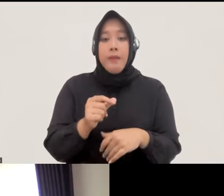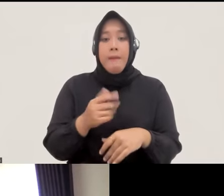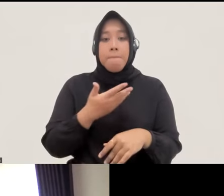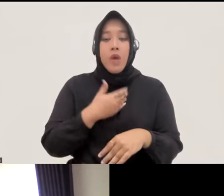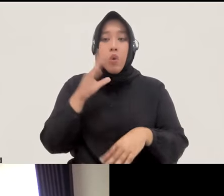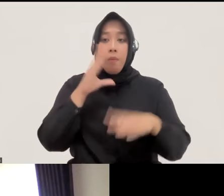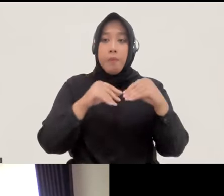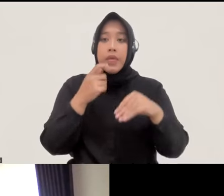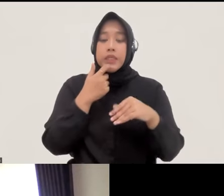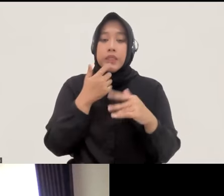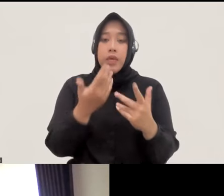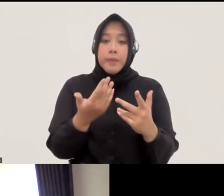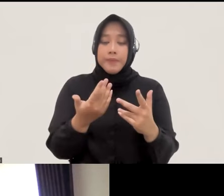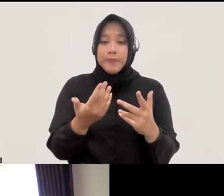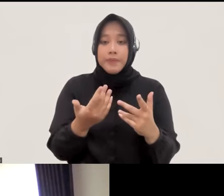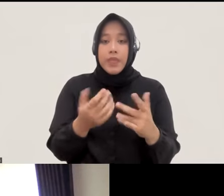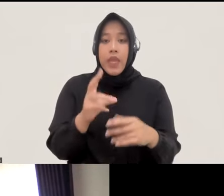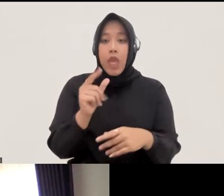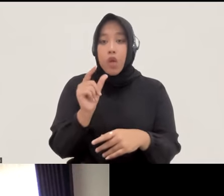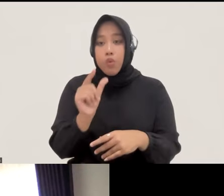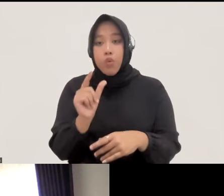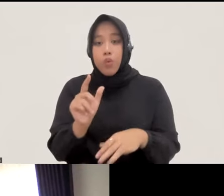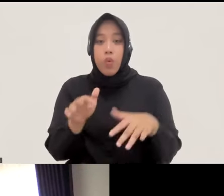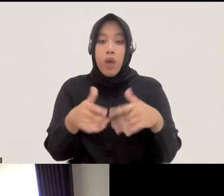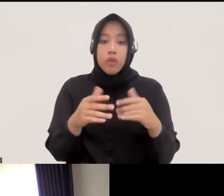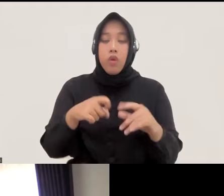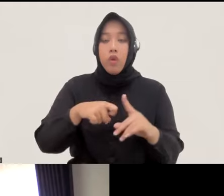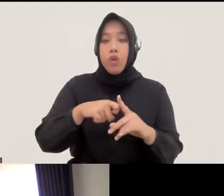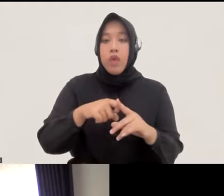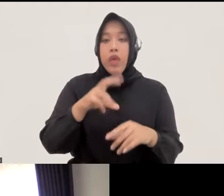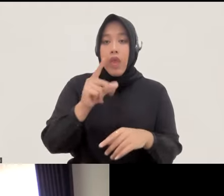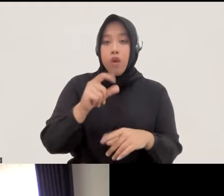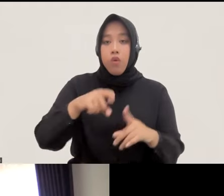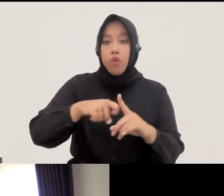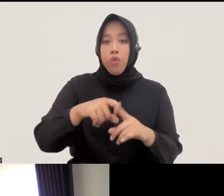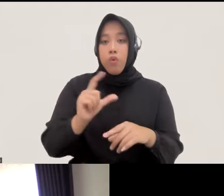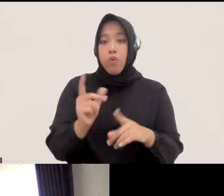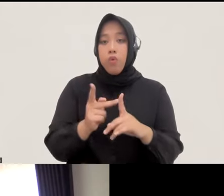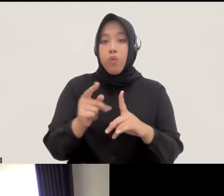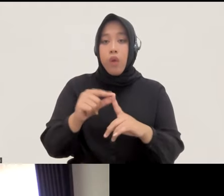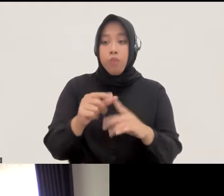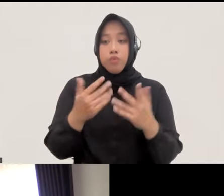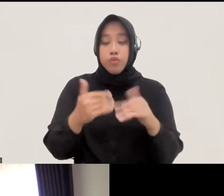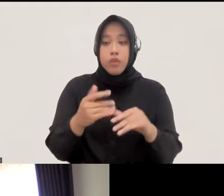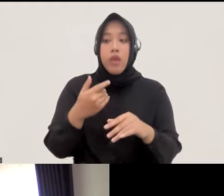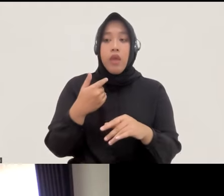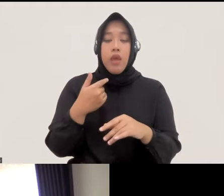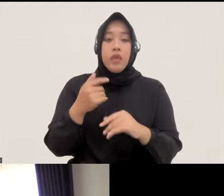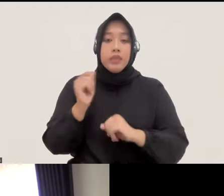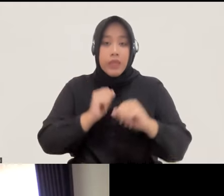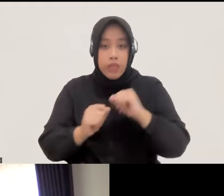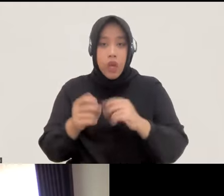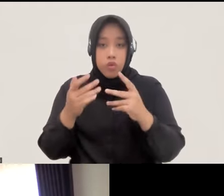tentang RUU-nya atau RQH-nya apa yang kemudian sudah terjadi dan sudah dilaksanakan